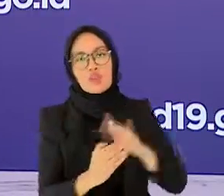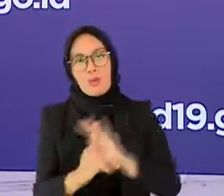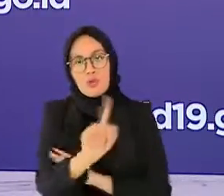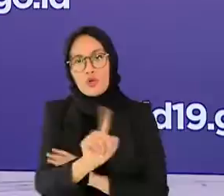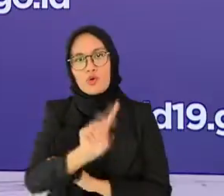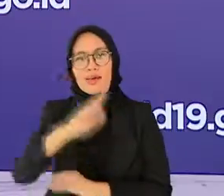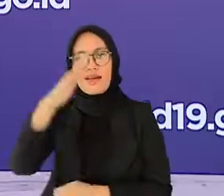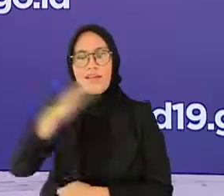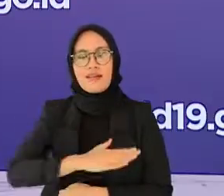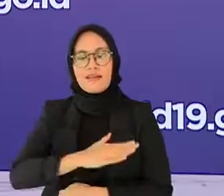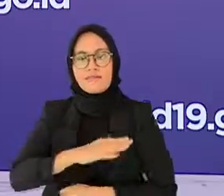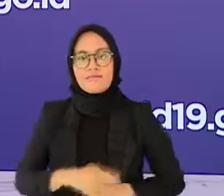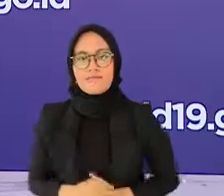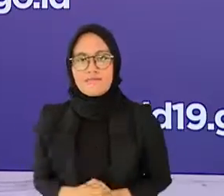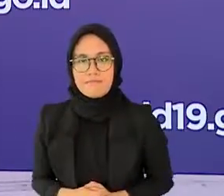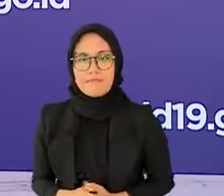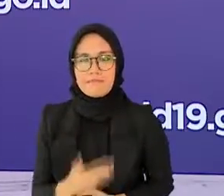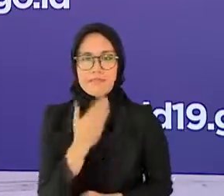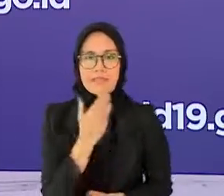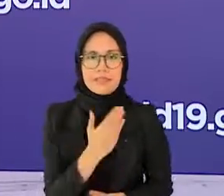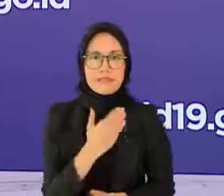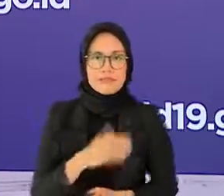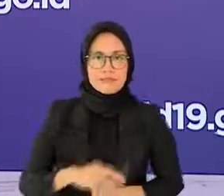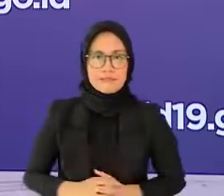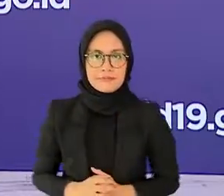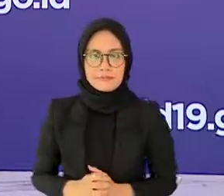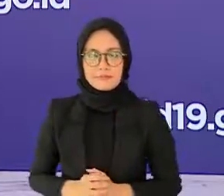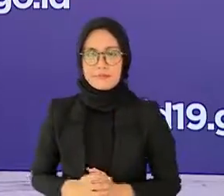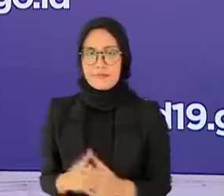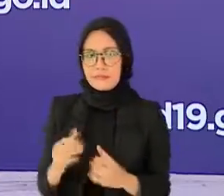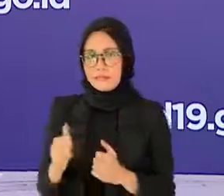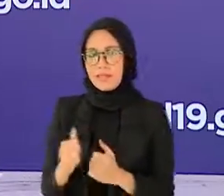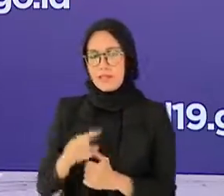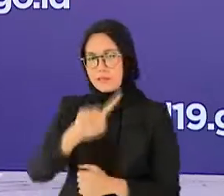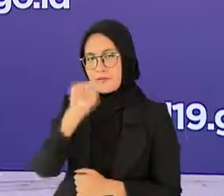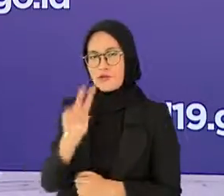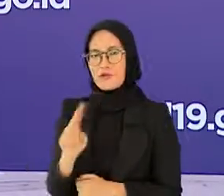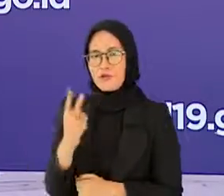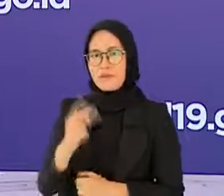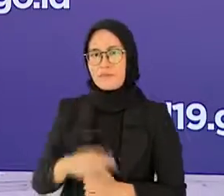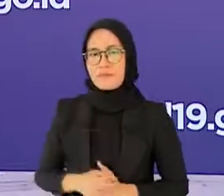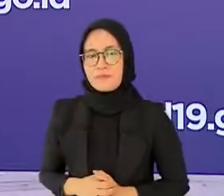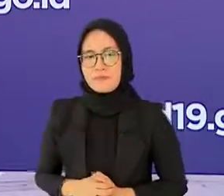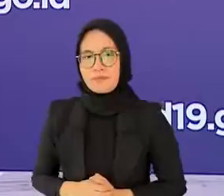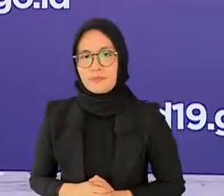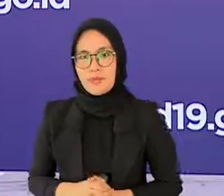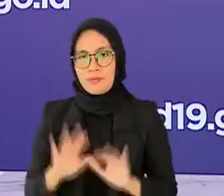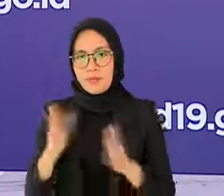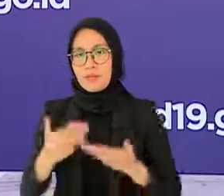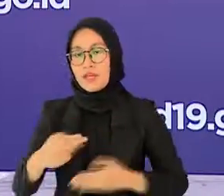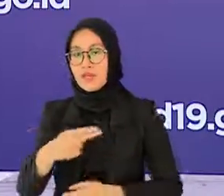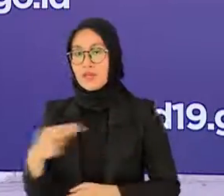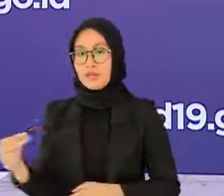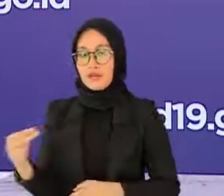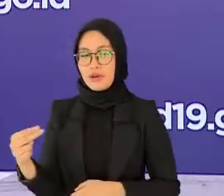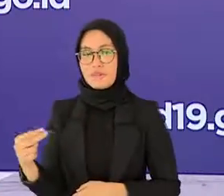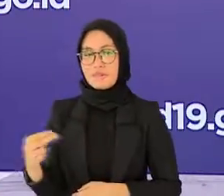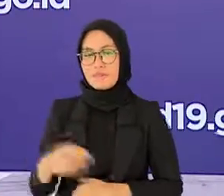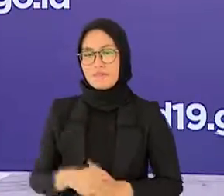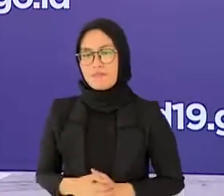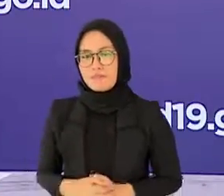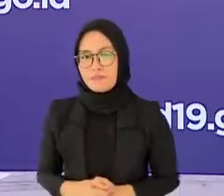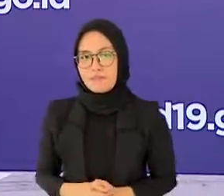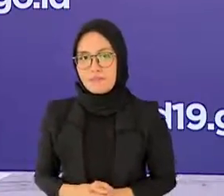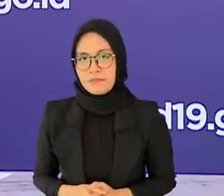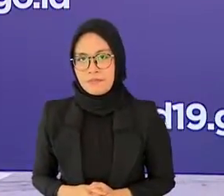3 hari terima kasih pertanyaan kedua dari Cahya Mulyana Media Indonesia bagaimana